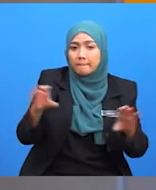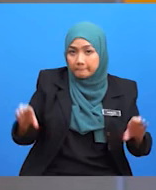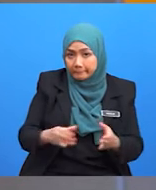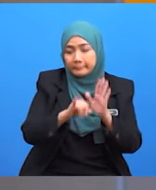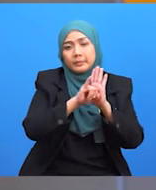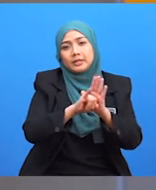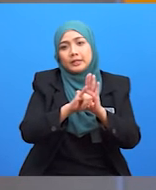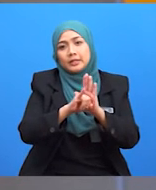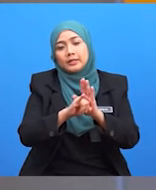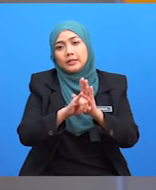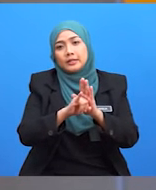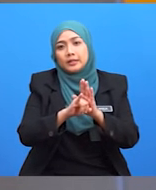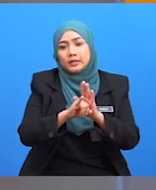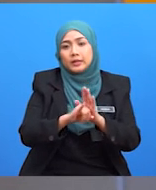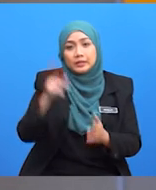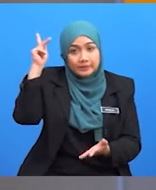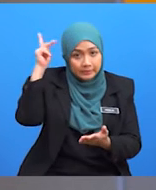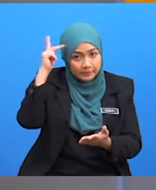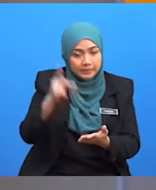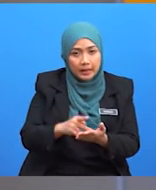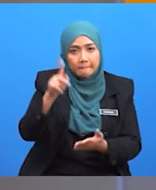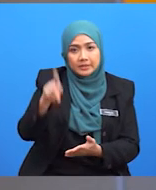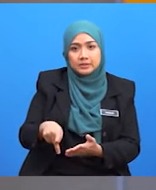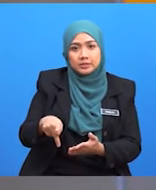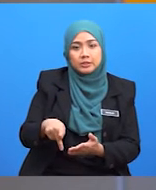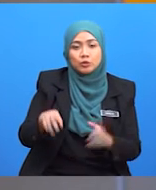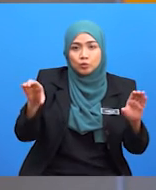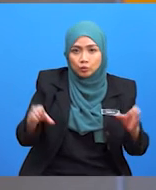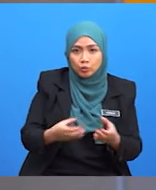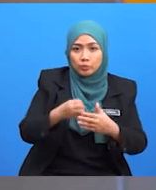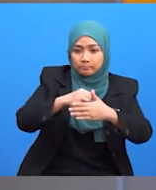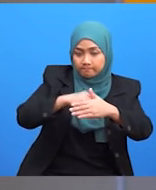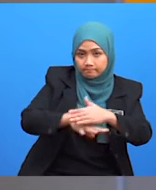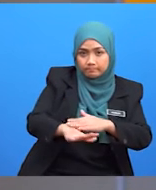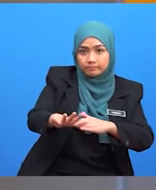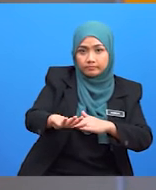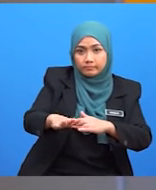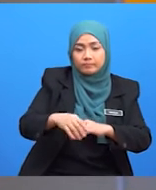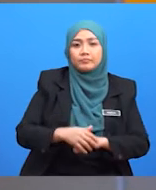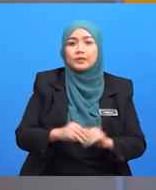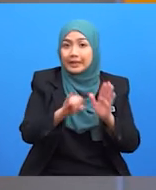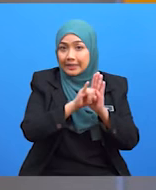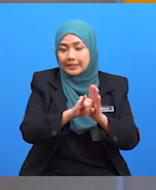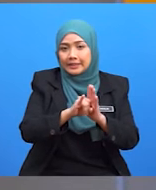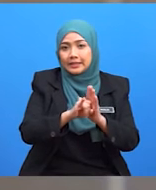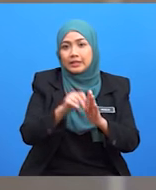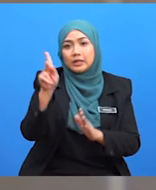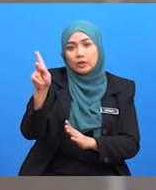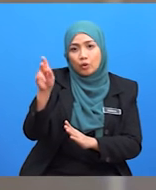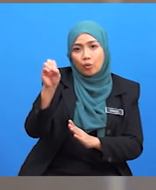di samping mengenal pasti keperluan untuk percetakan produk bagi identiti korporat tersebut